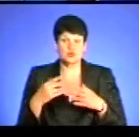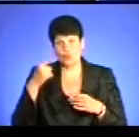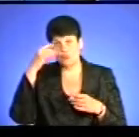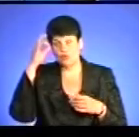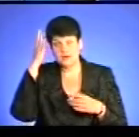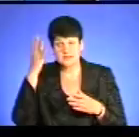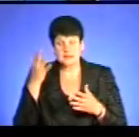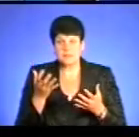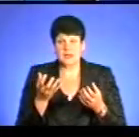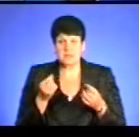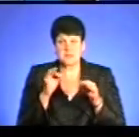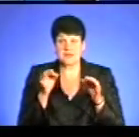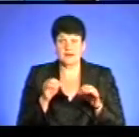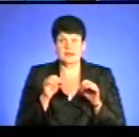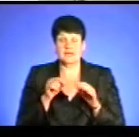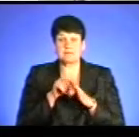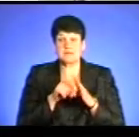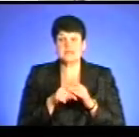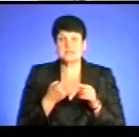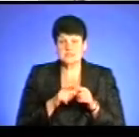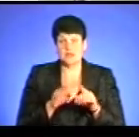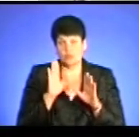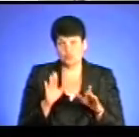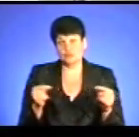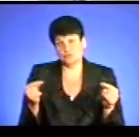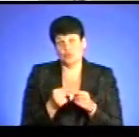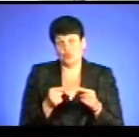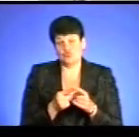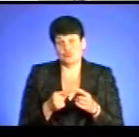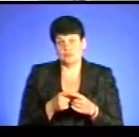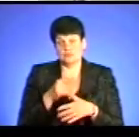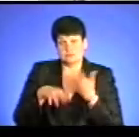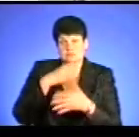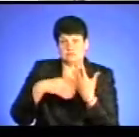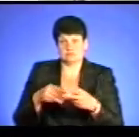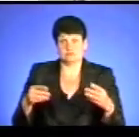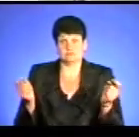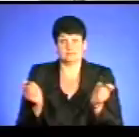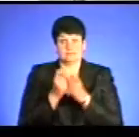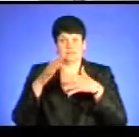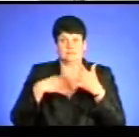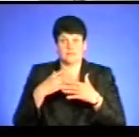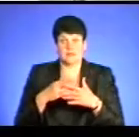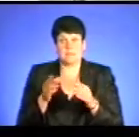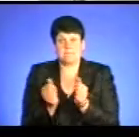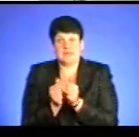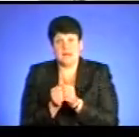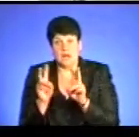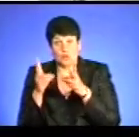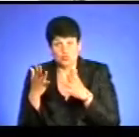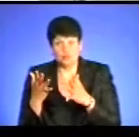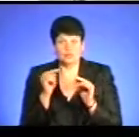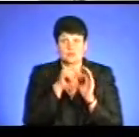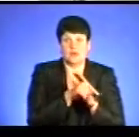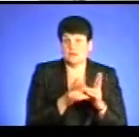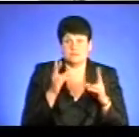не прийме ніяких мір, то це буде гарантована сутичка. Під клубом, в клубі – невідомо. І так само, як